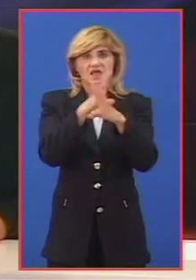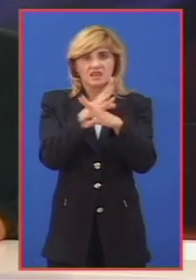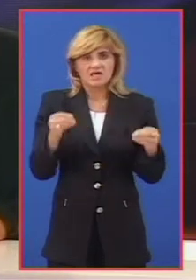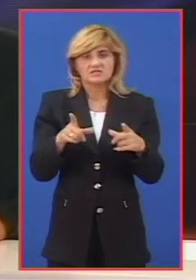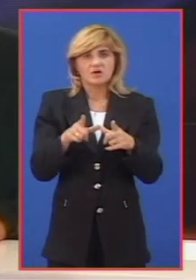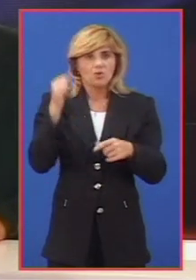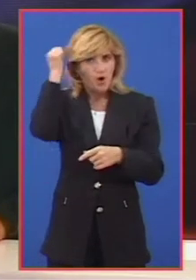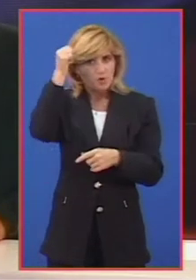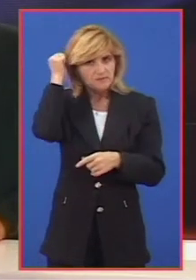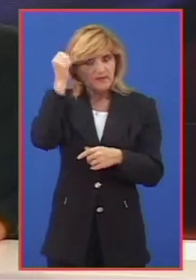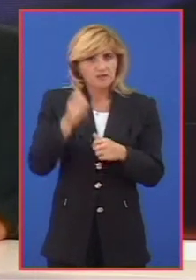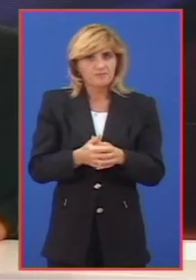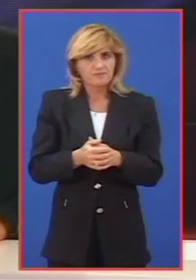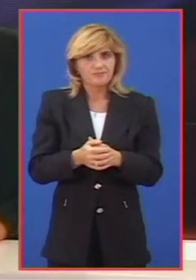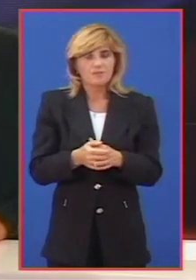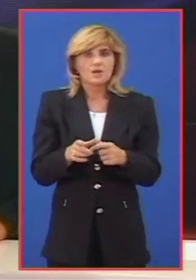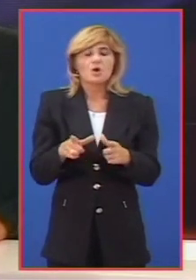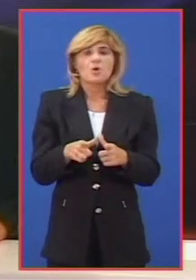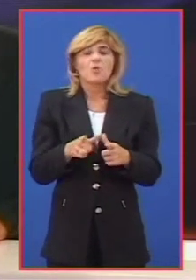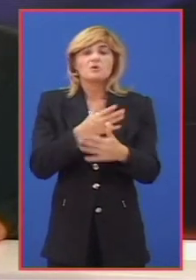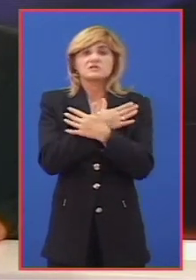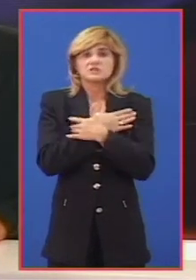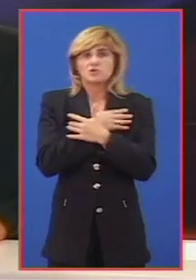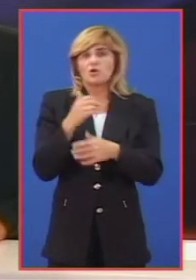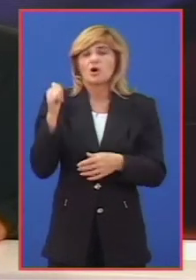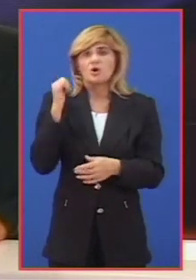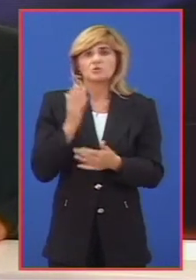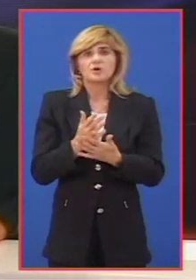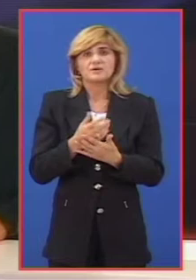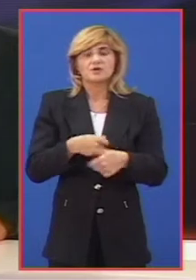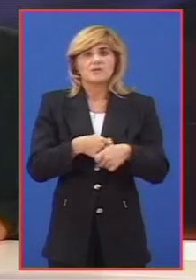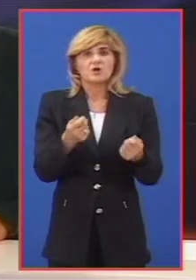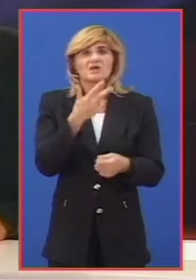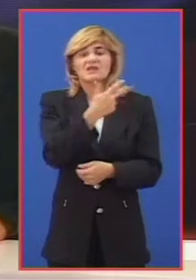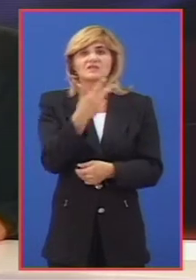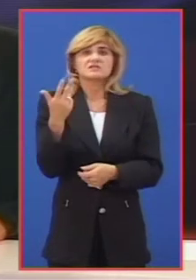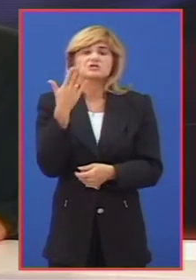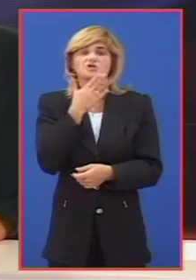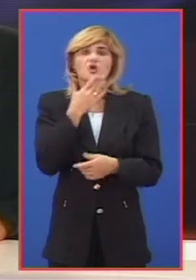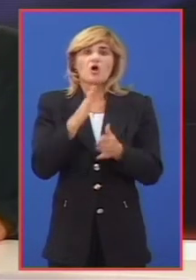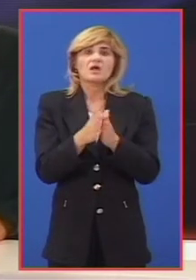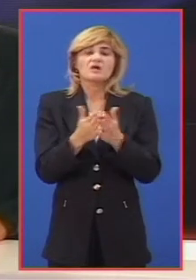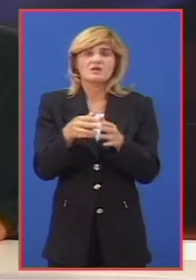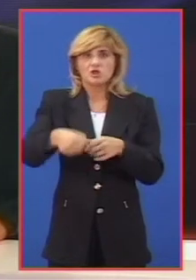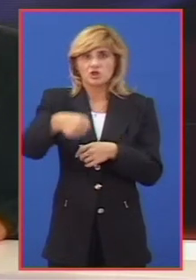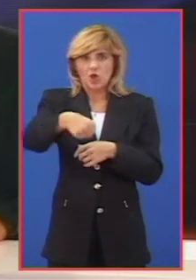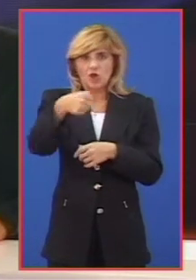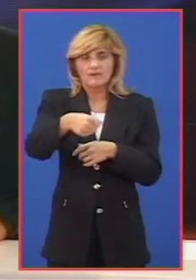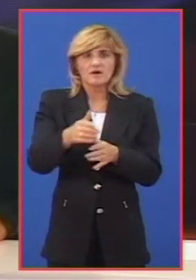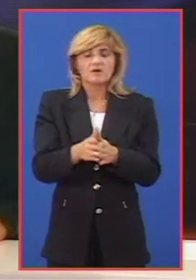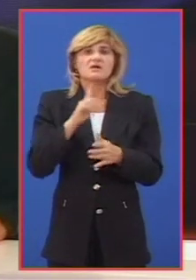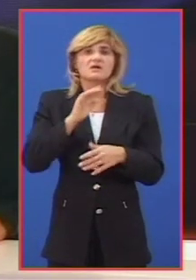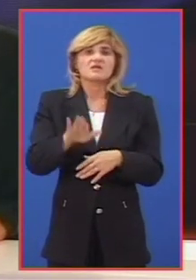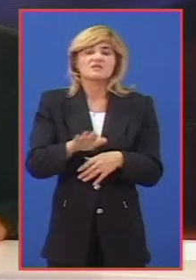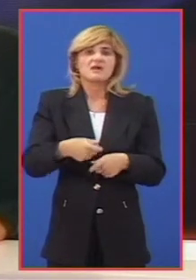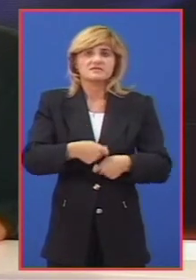Kosmetu. U mesnoj zajednici Zorka juče su podeljene 33 školske torbe i pribor za najugroženije